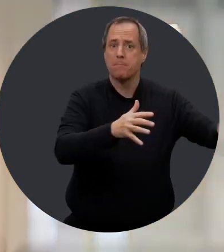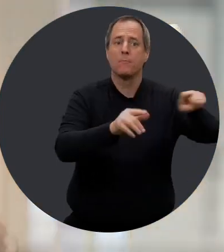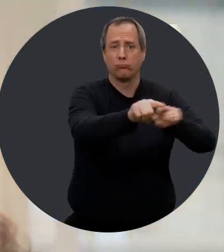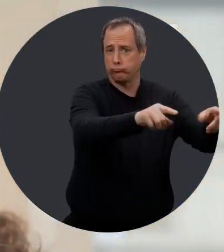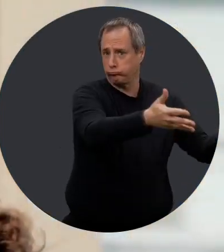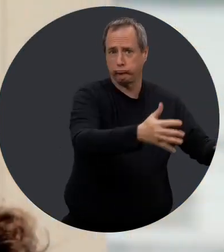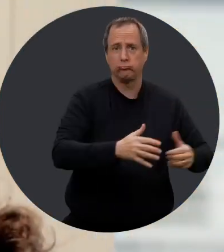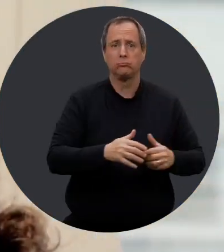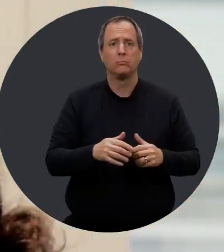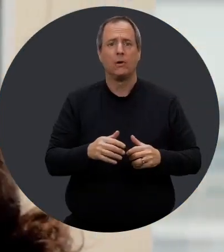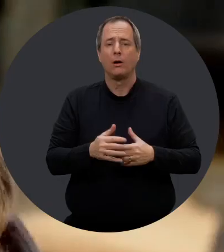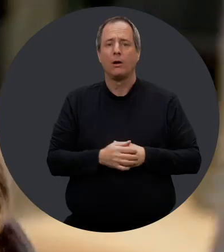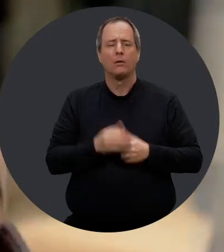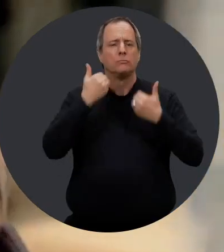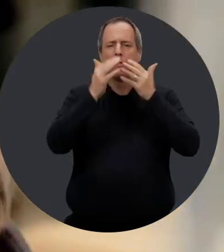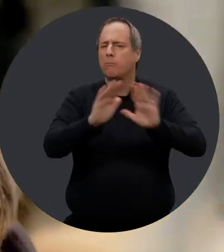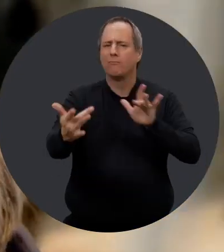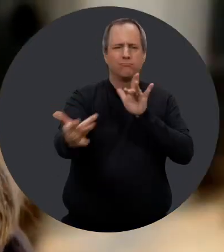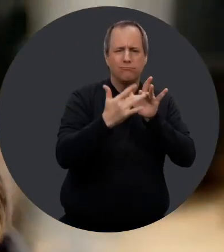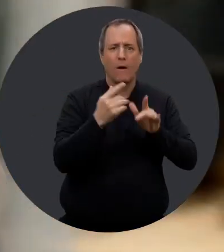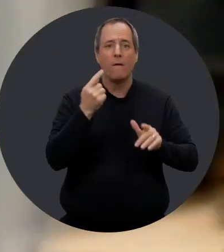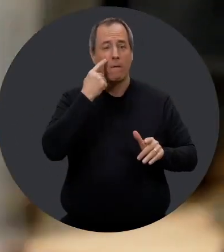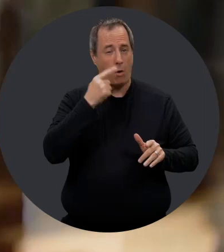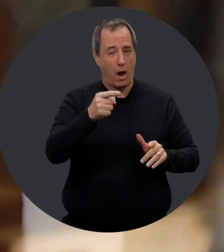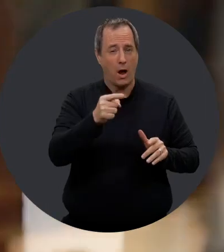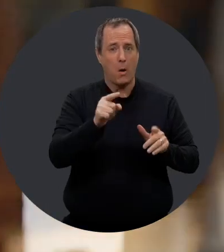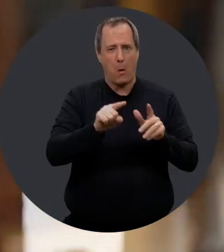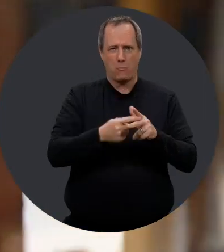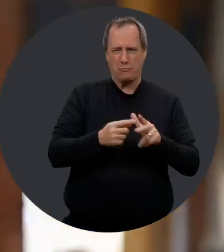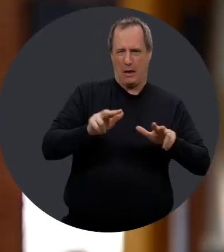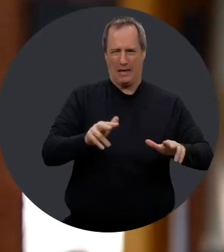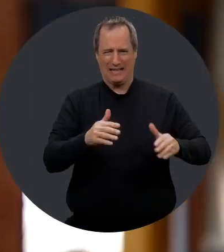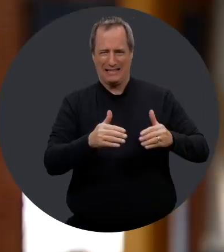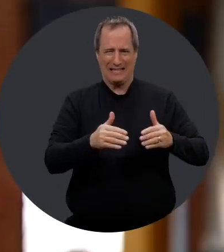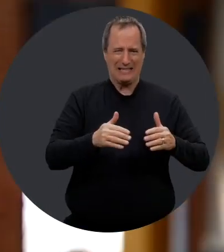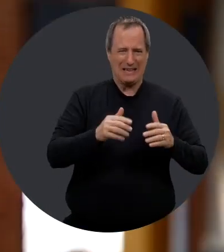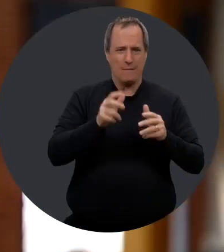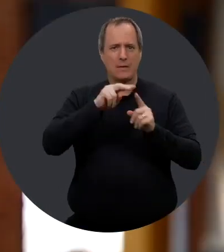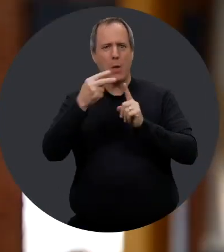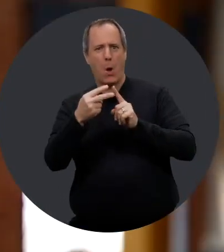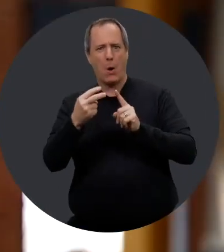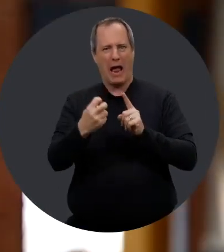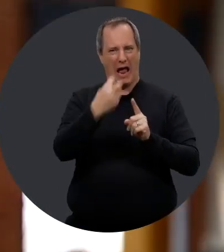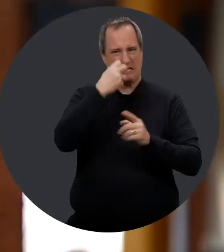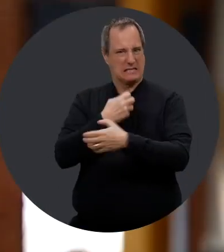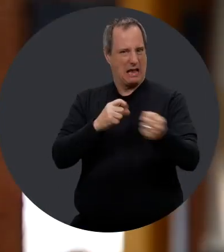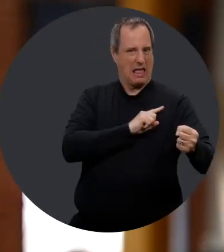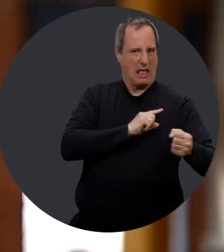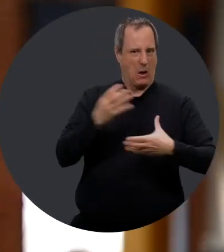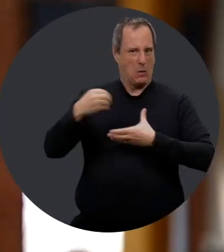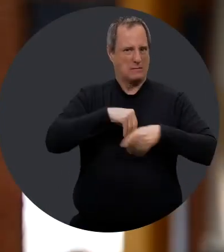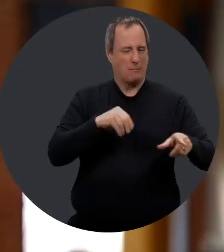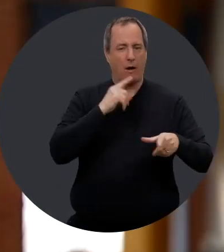à cheminer dans leur milieu de travail et au sein de leurs équipes. N'hésitez pas à nous contacter. Vous allez voir que même si au début, ça peut être